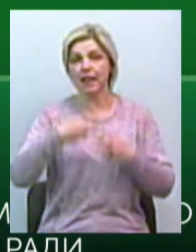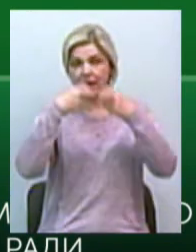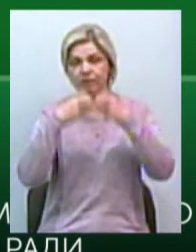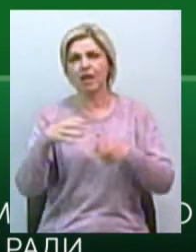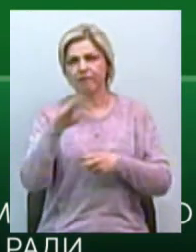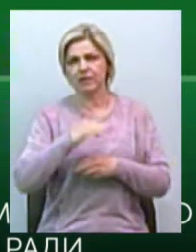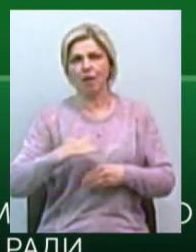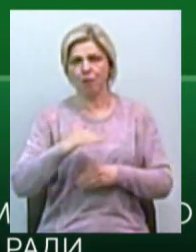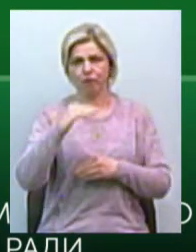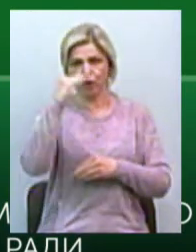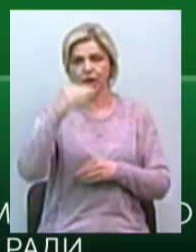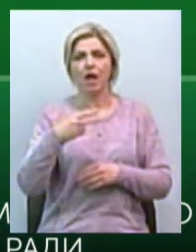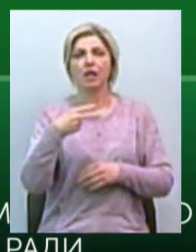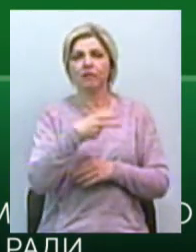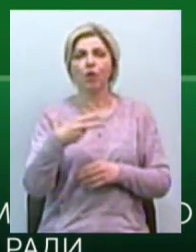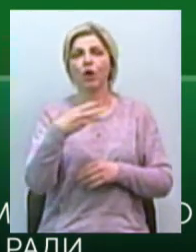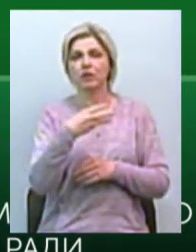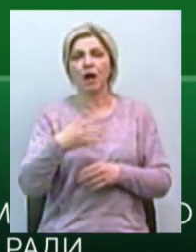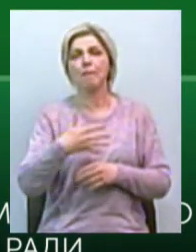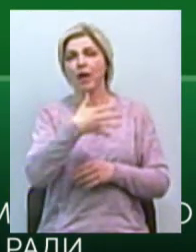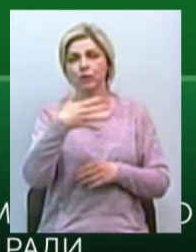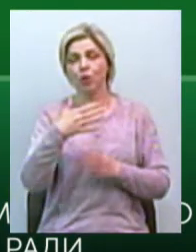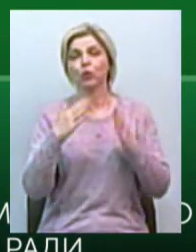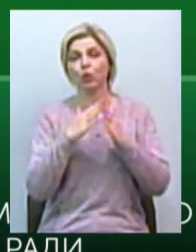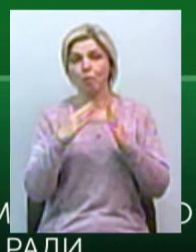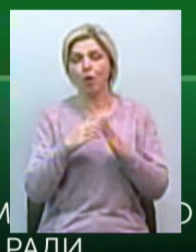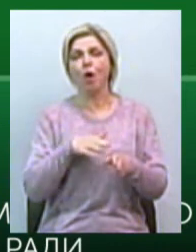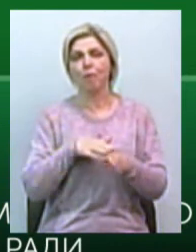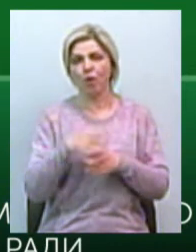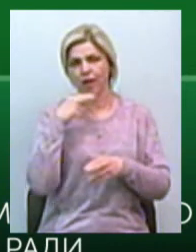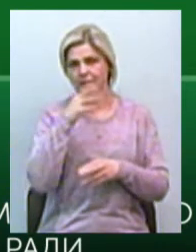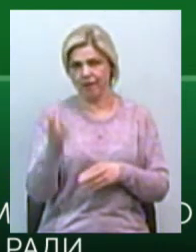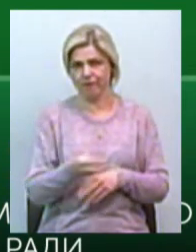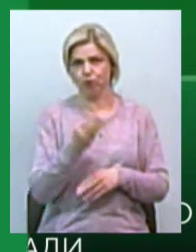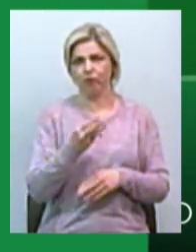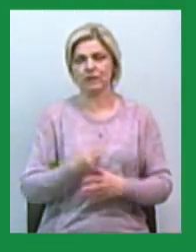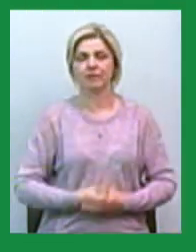клітки. Тобто двох, трьох, чотирьох та п'ятиповерхові будинки повністю дезінфікуються.